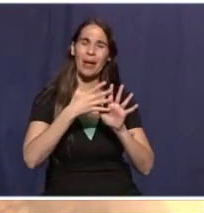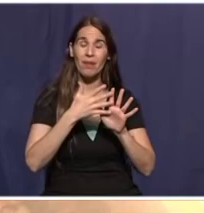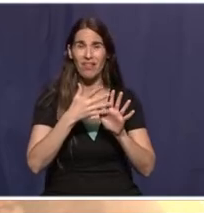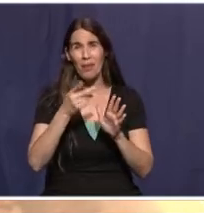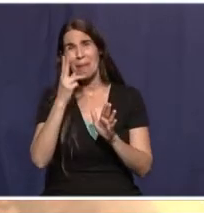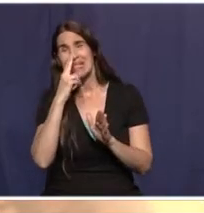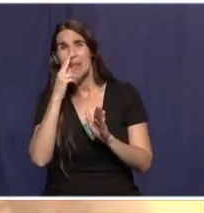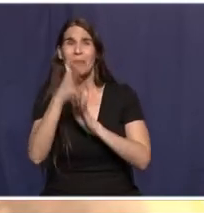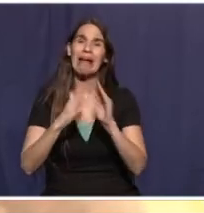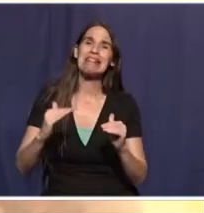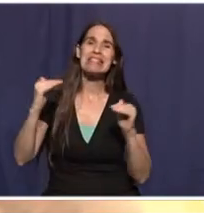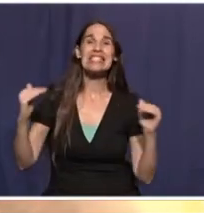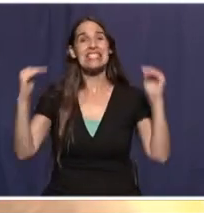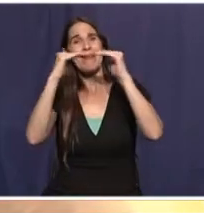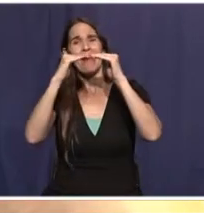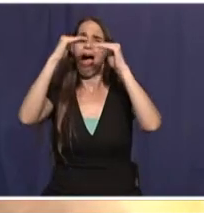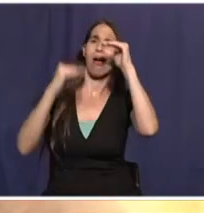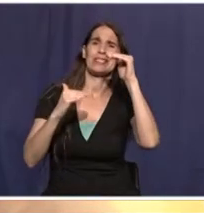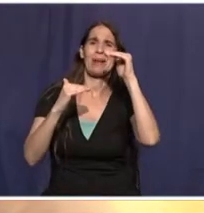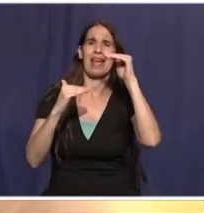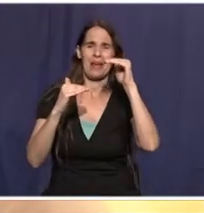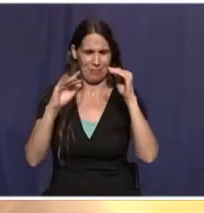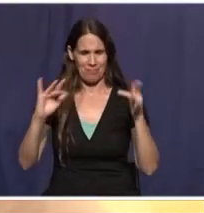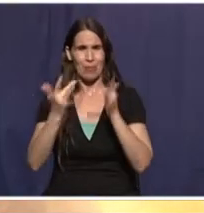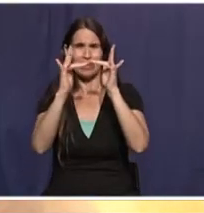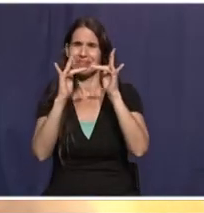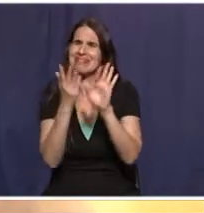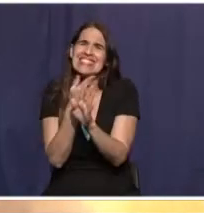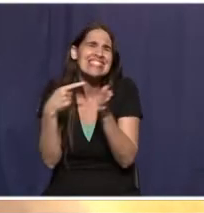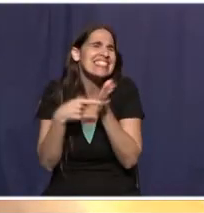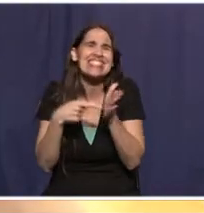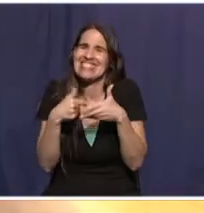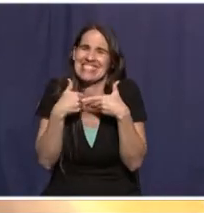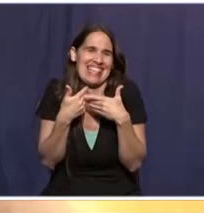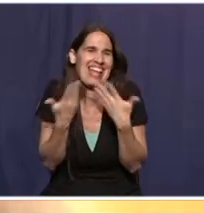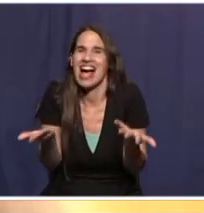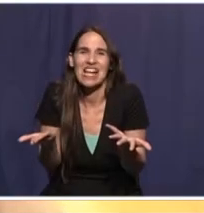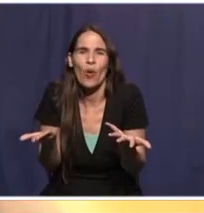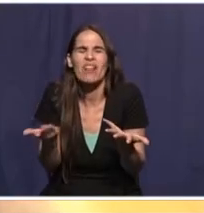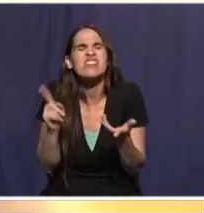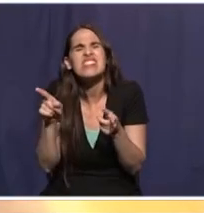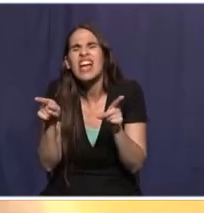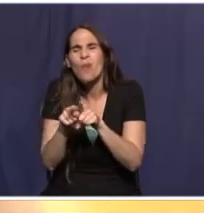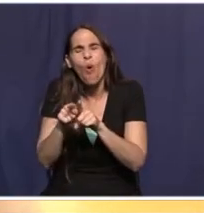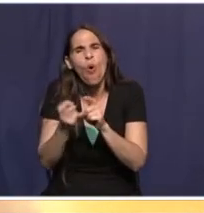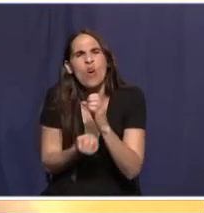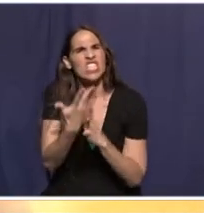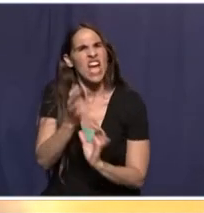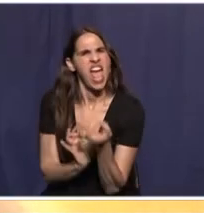סימטריה או אסימטריה בעימותים הללו הוא חסר תוחלת ובעיקר מוביל להברת השטח.